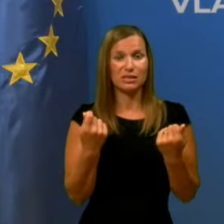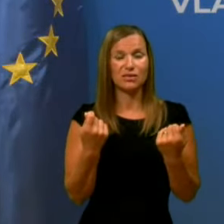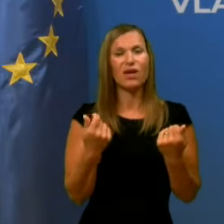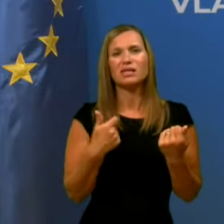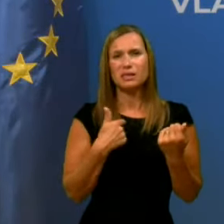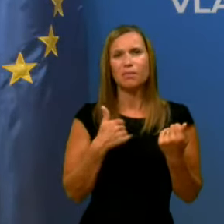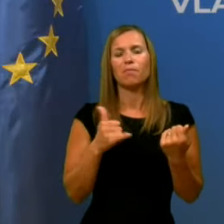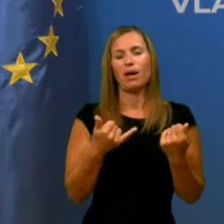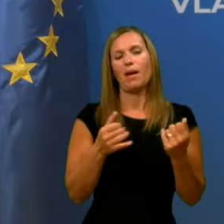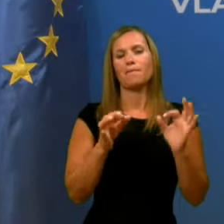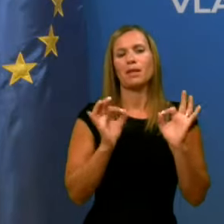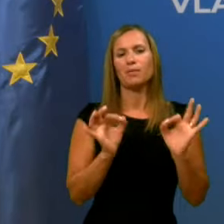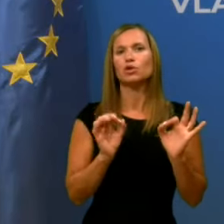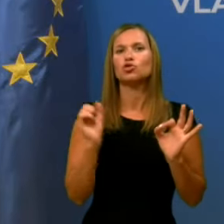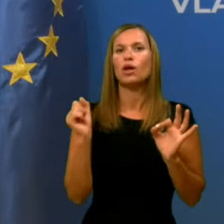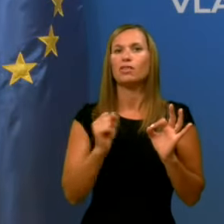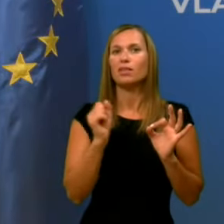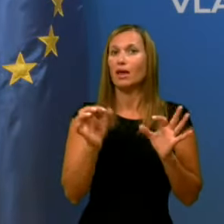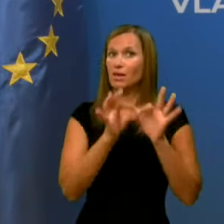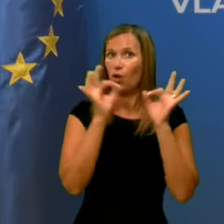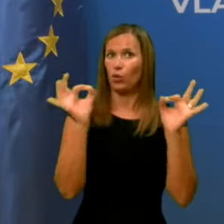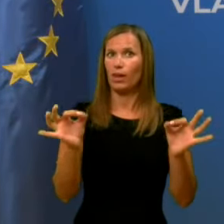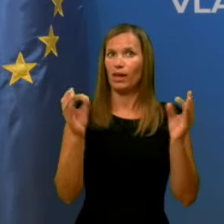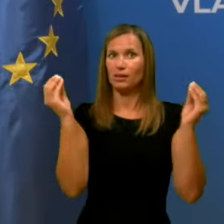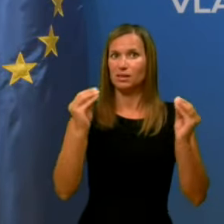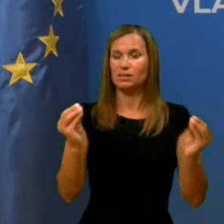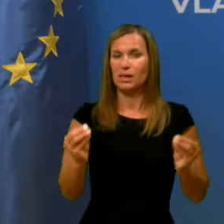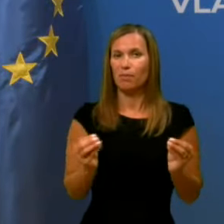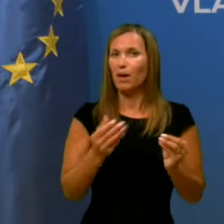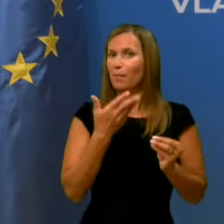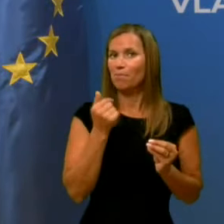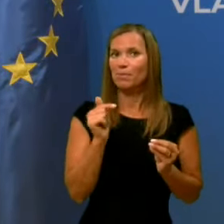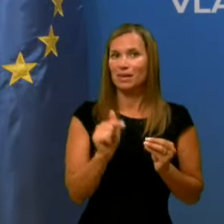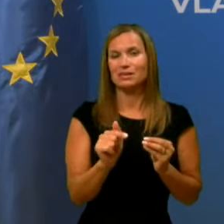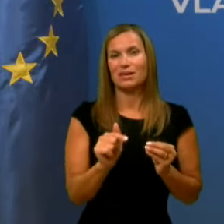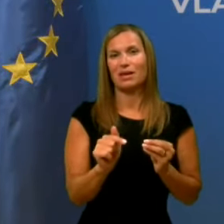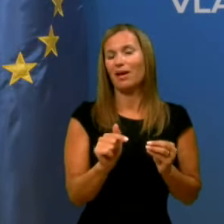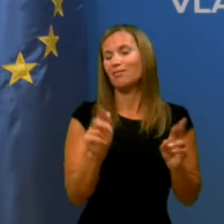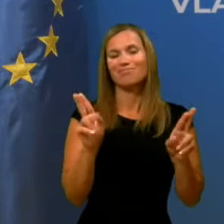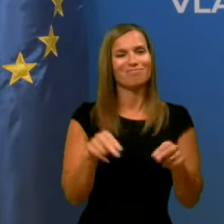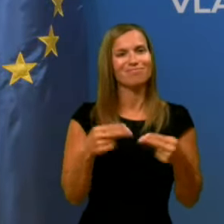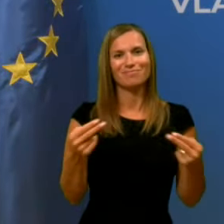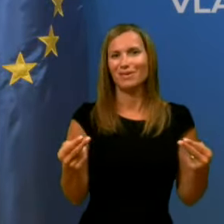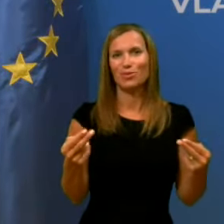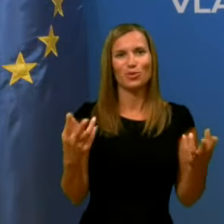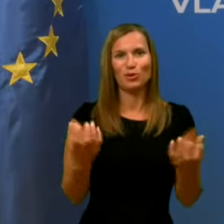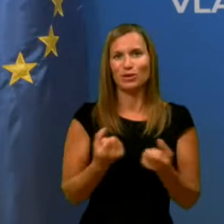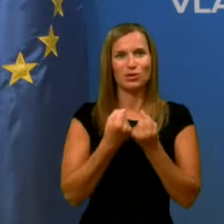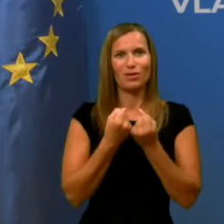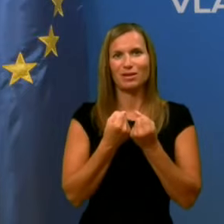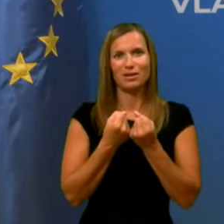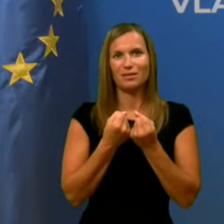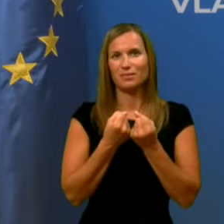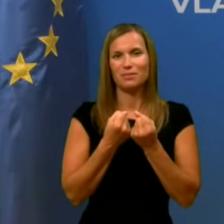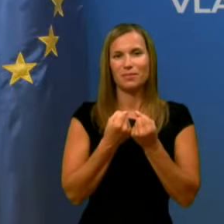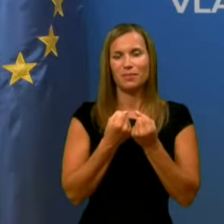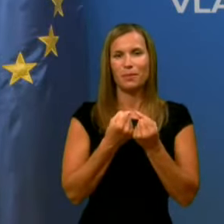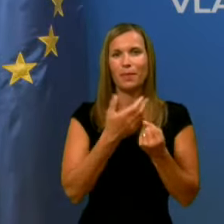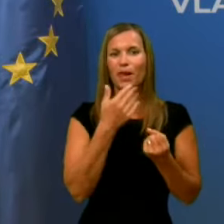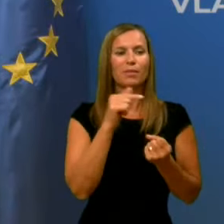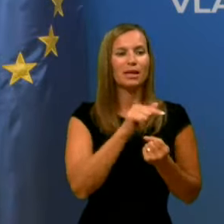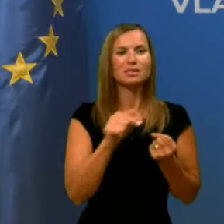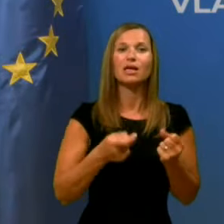prepričan sveda, da javnega sistema brez tega ne bomo mogli reševati, brez teh